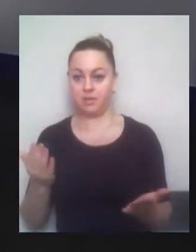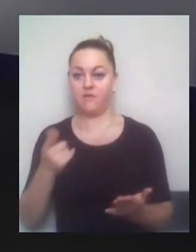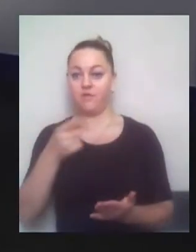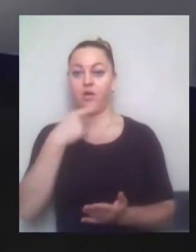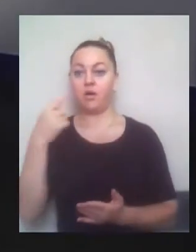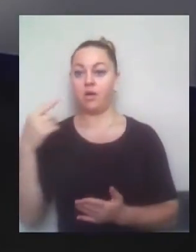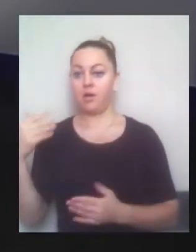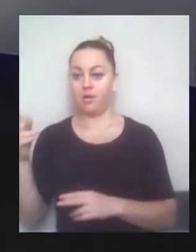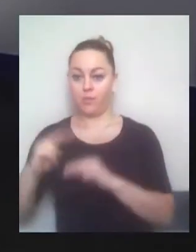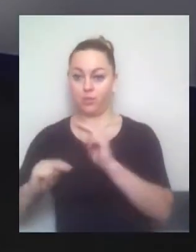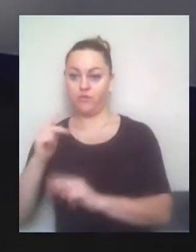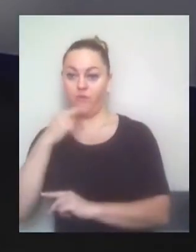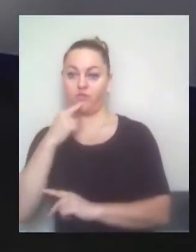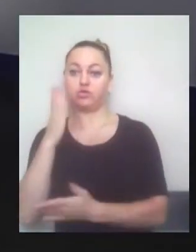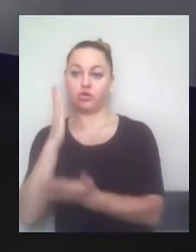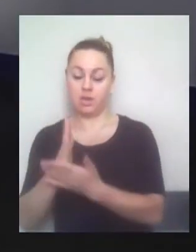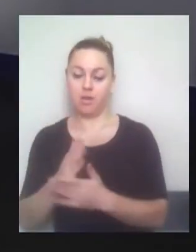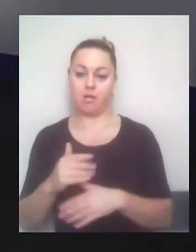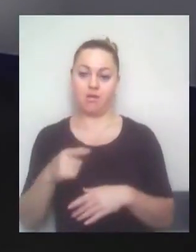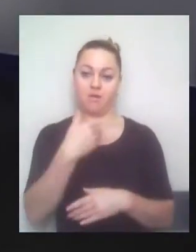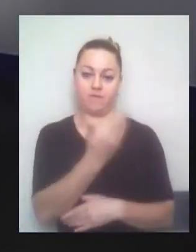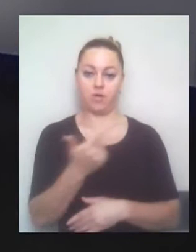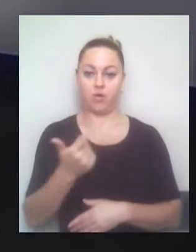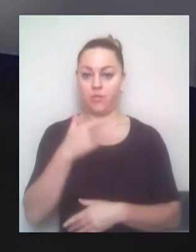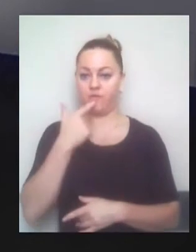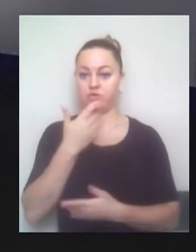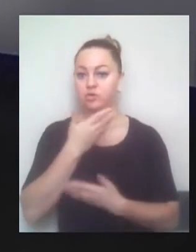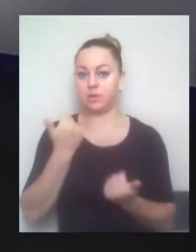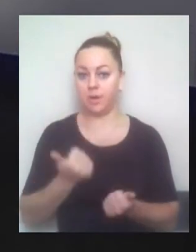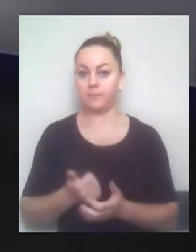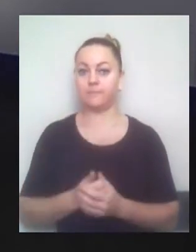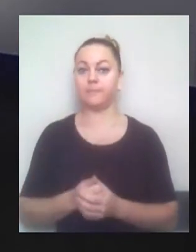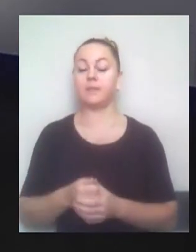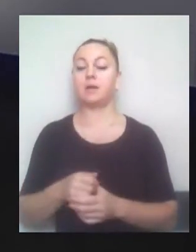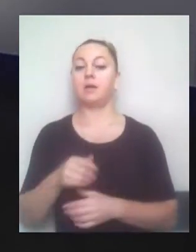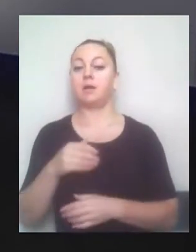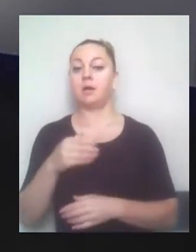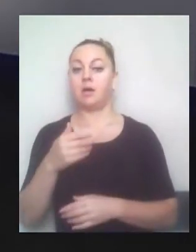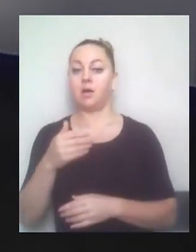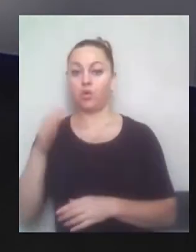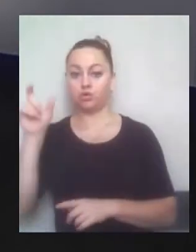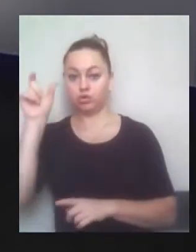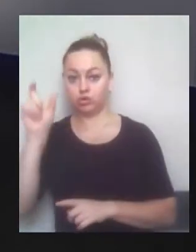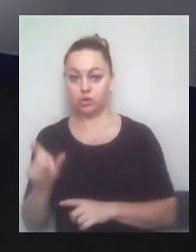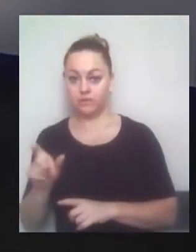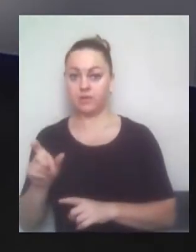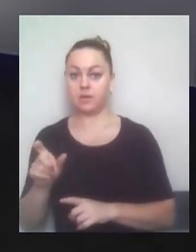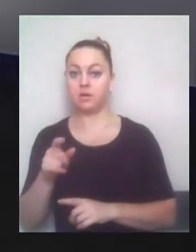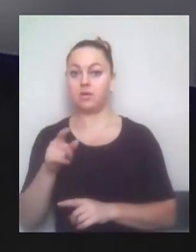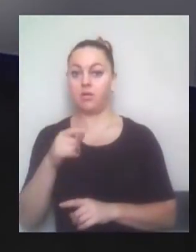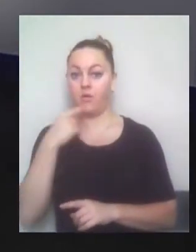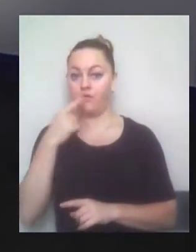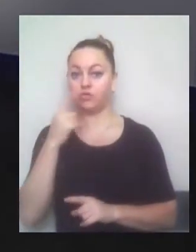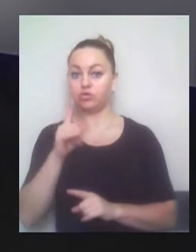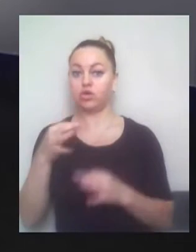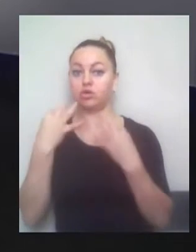бачили. ми не бачили. Можна я буквально поправлю, що пан Олег, він зазначив, що ви особі дозволу департаменту Одеської